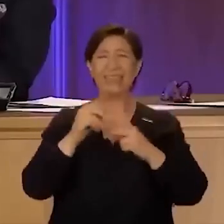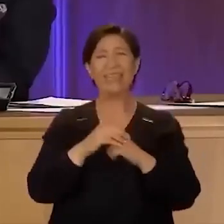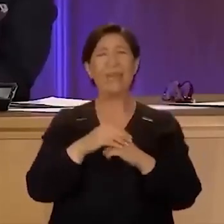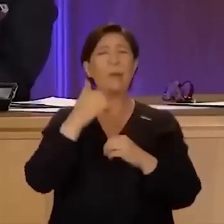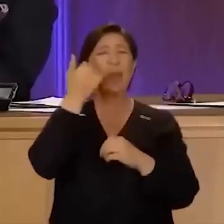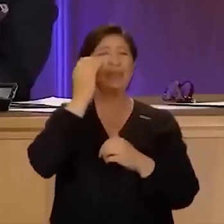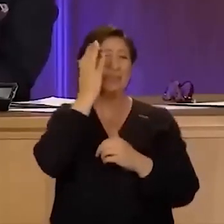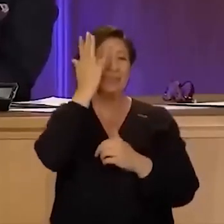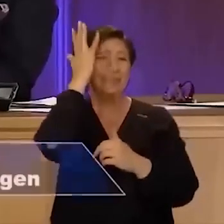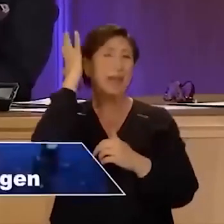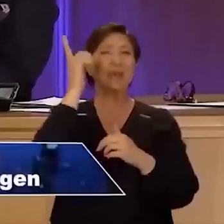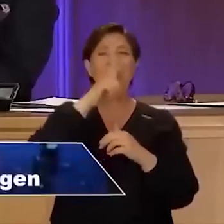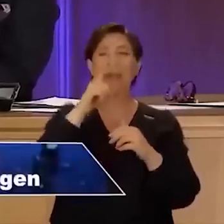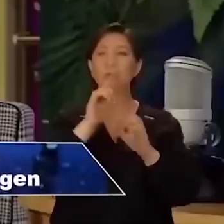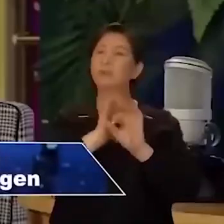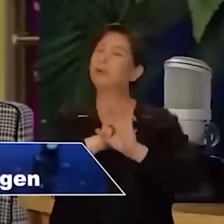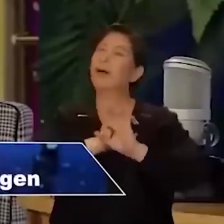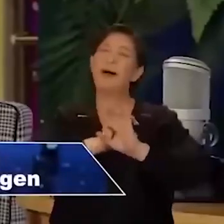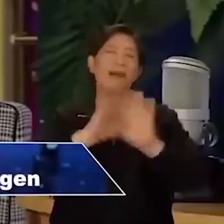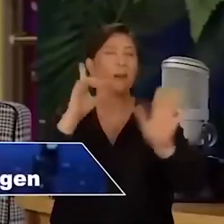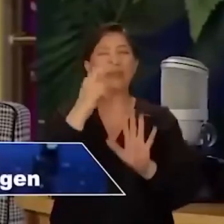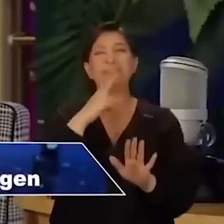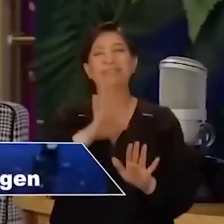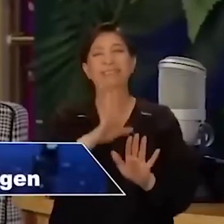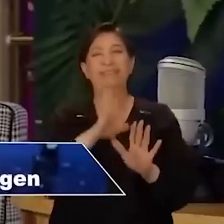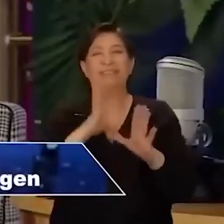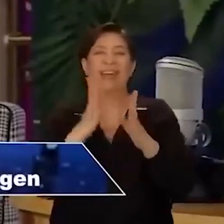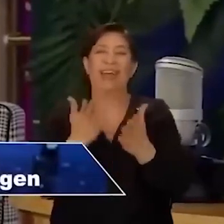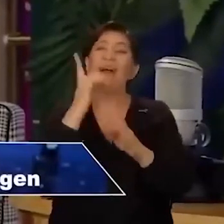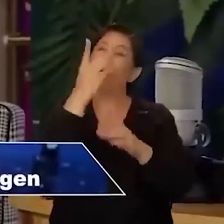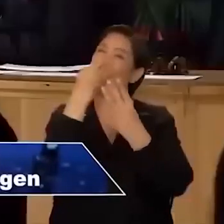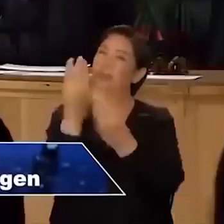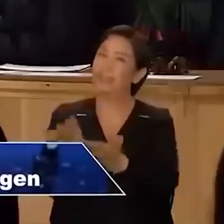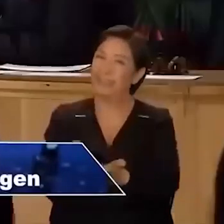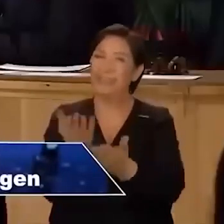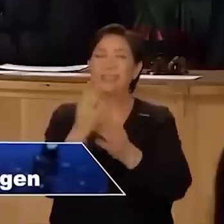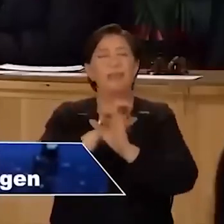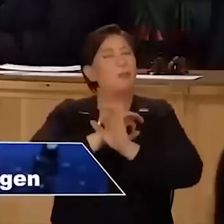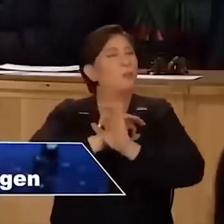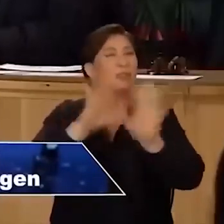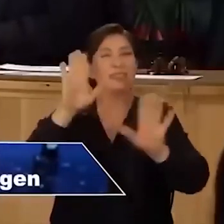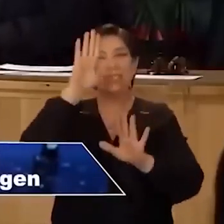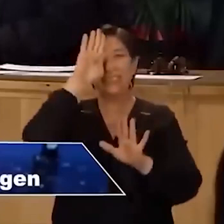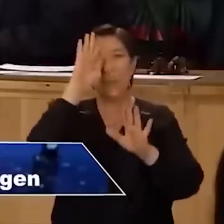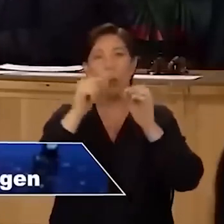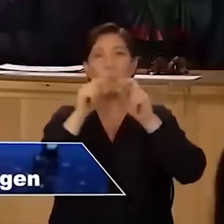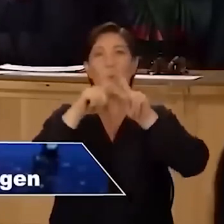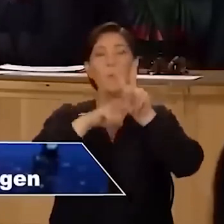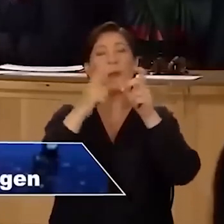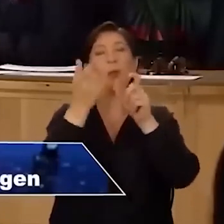Bazen beyazı geliyor altlardan. Şahane bir kızın var. Dibi görünüyor. Çok teşekkür ederim. Allah bağışlasın. Nefis İstanbul Balügen.